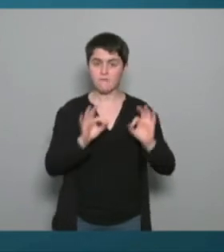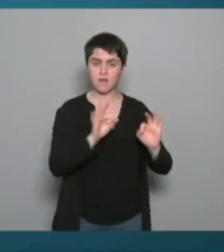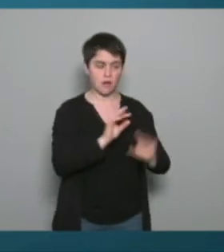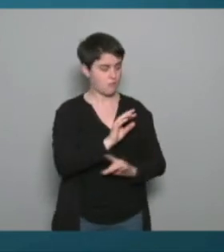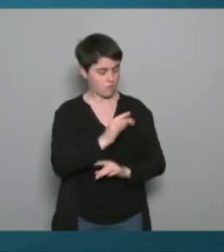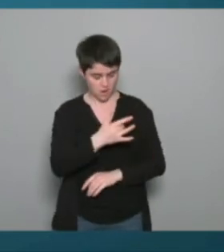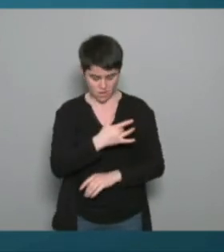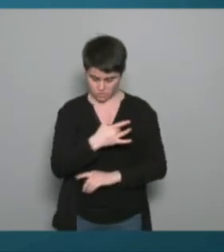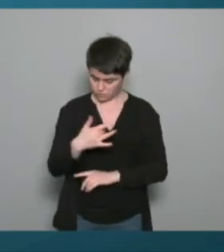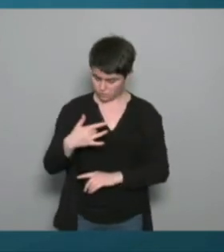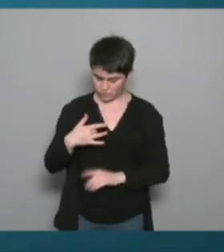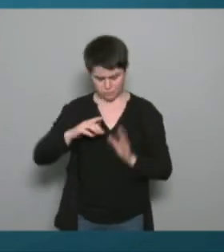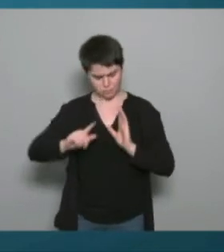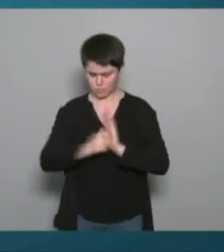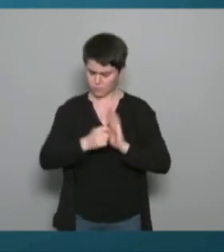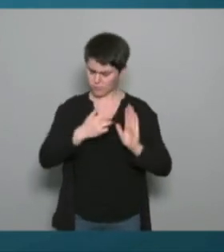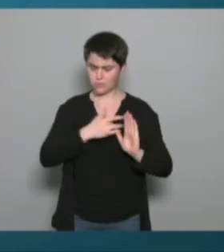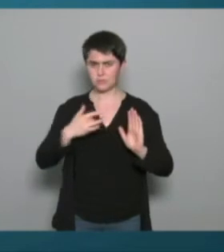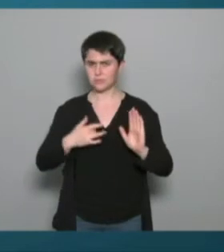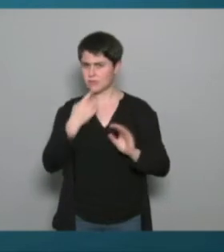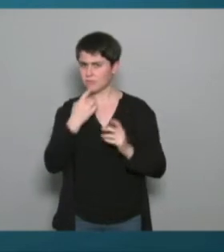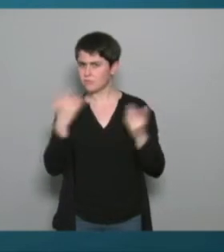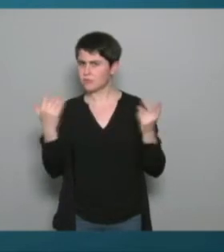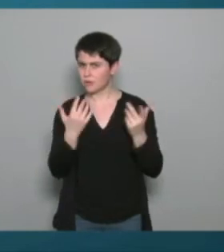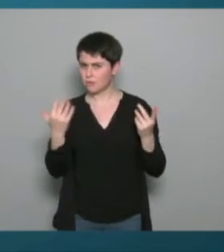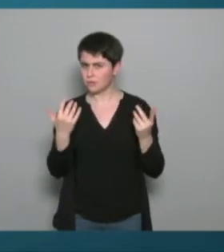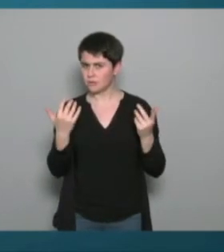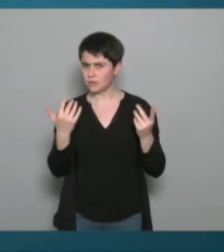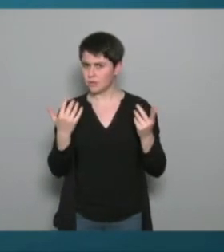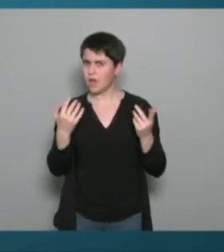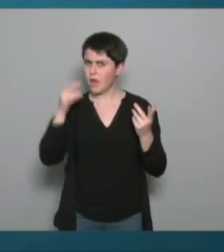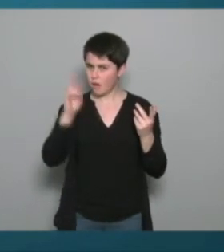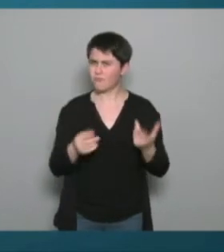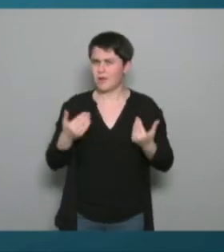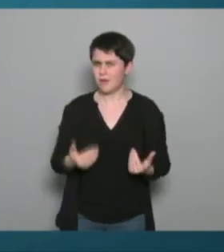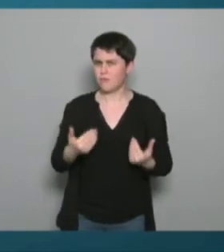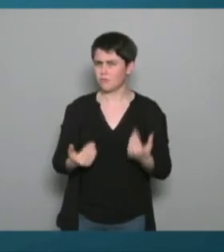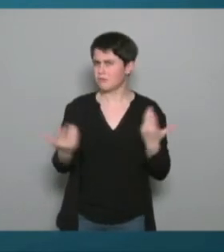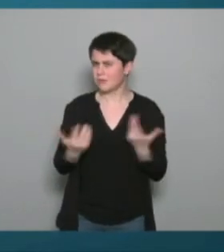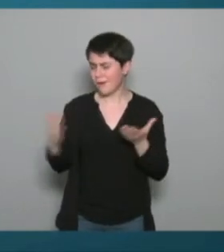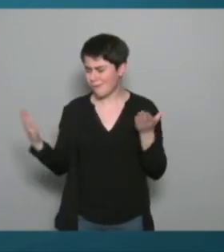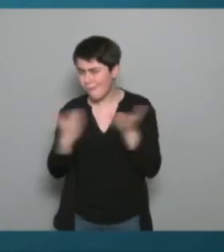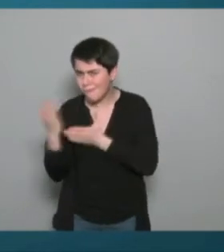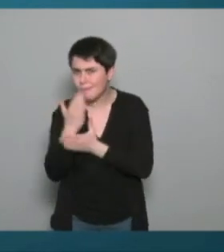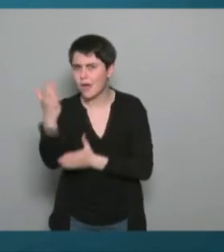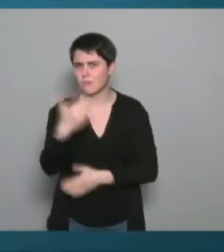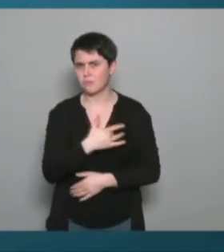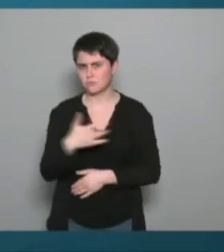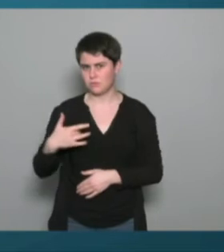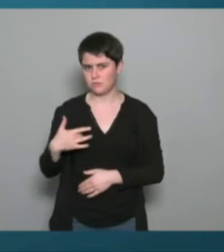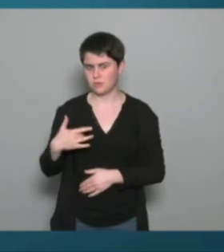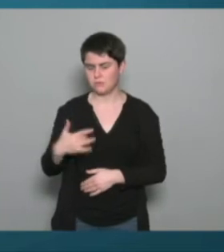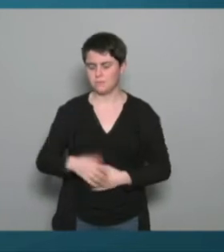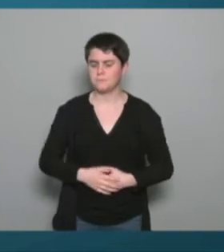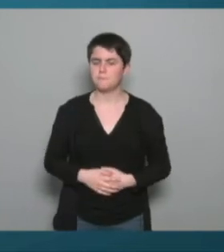tout et c'est de plus en plus un parcours de santé et de fait finalement quelle est la place de